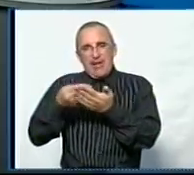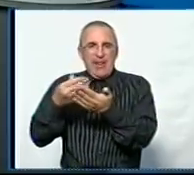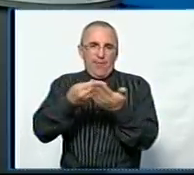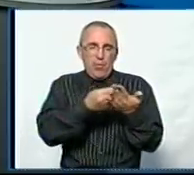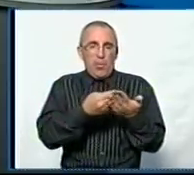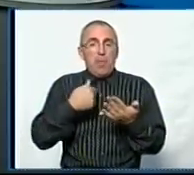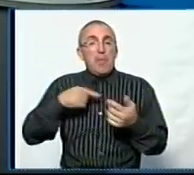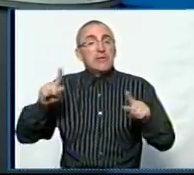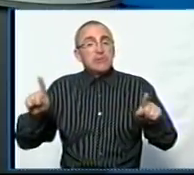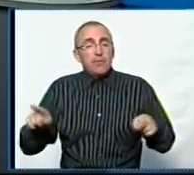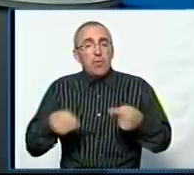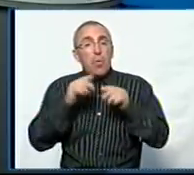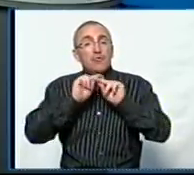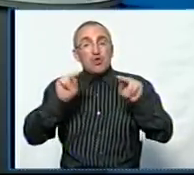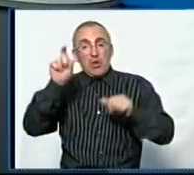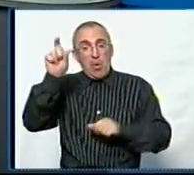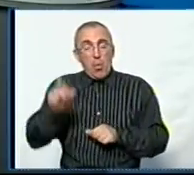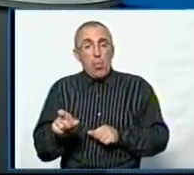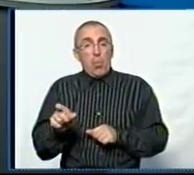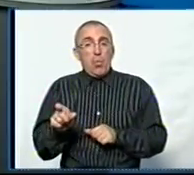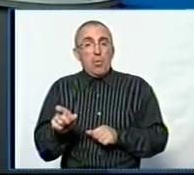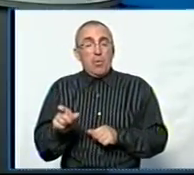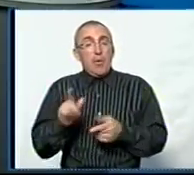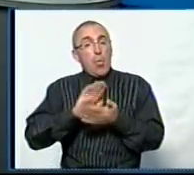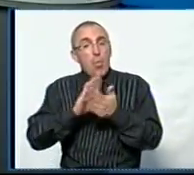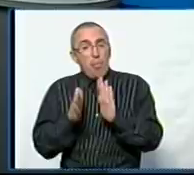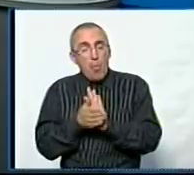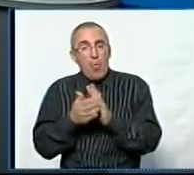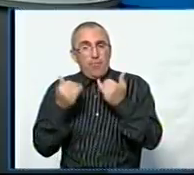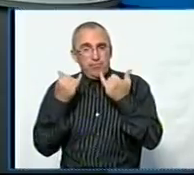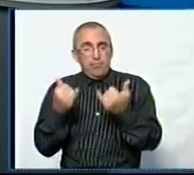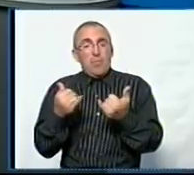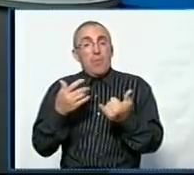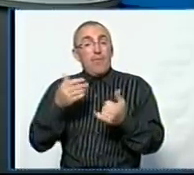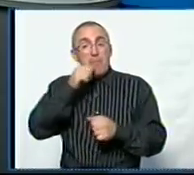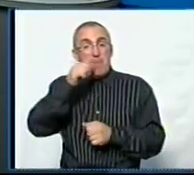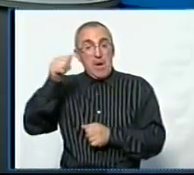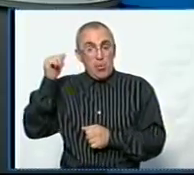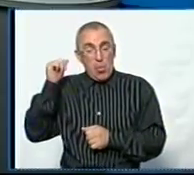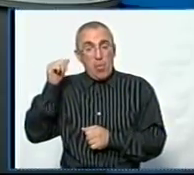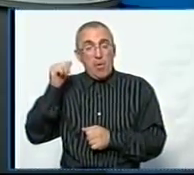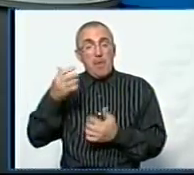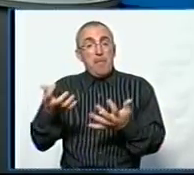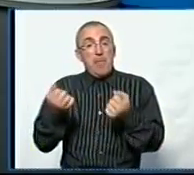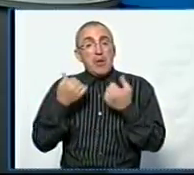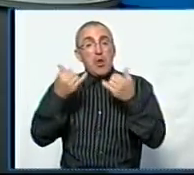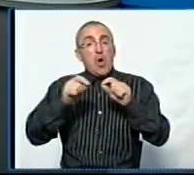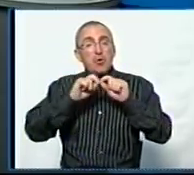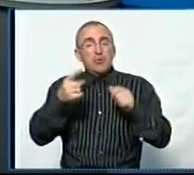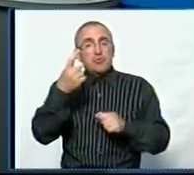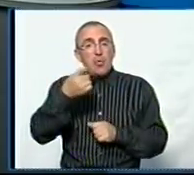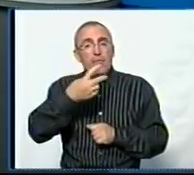Тому ми створюємо вчителю не лише такі умови. Ми, наприклад, у минулому році придбали для шкіл